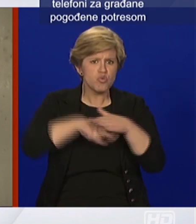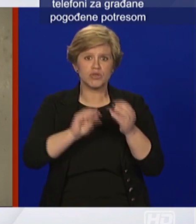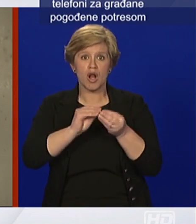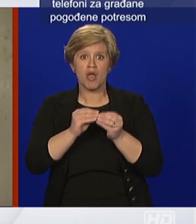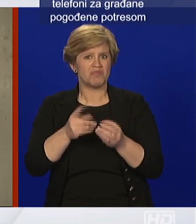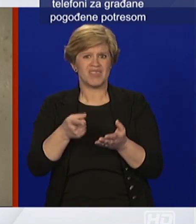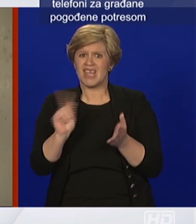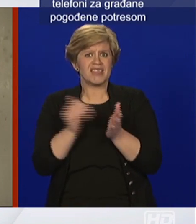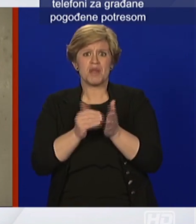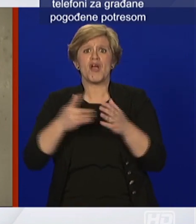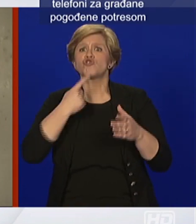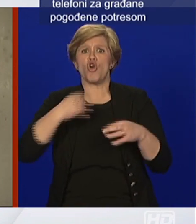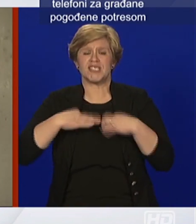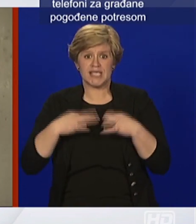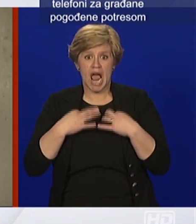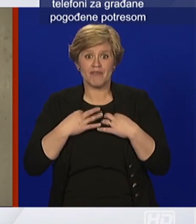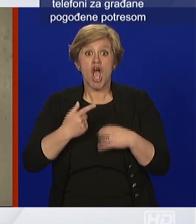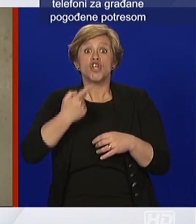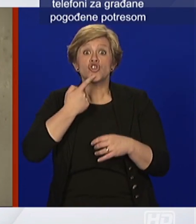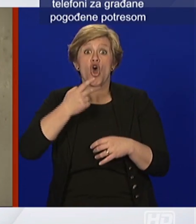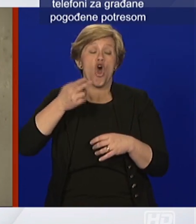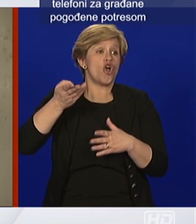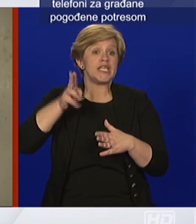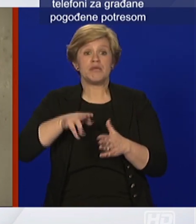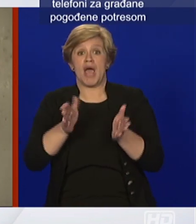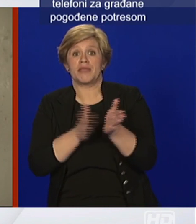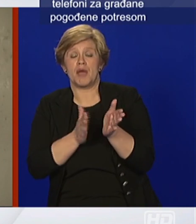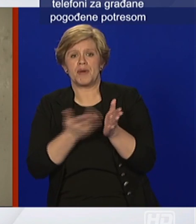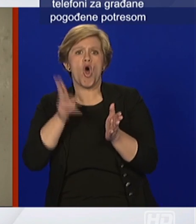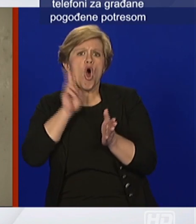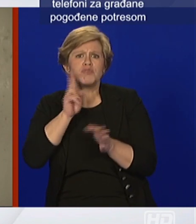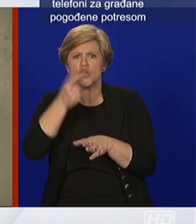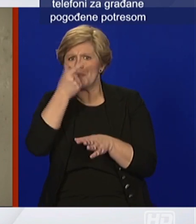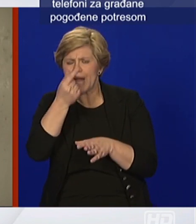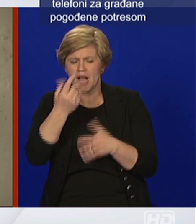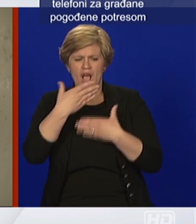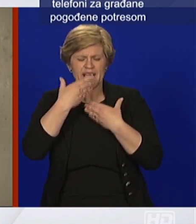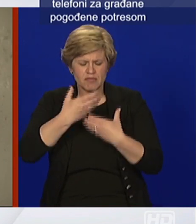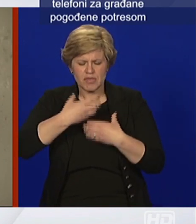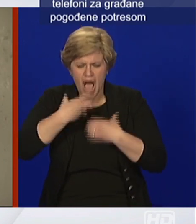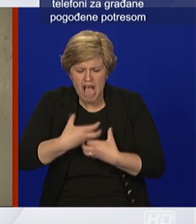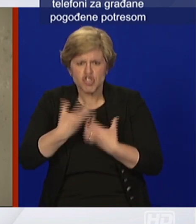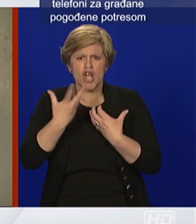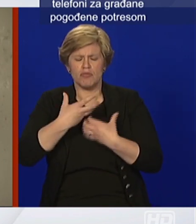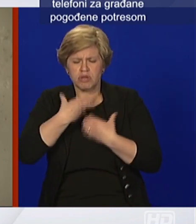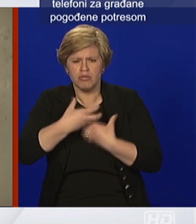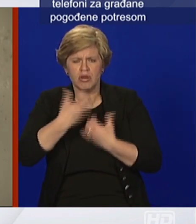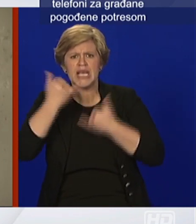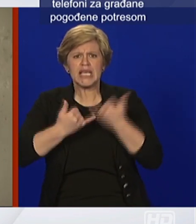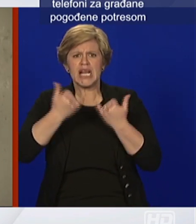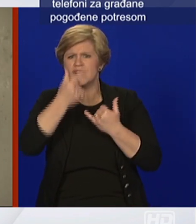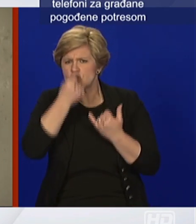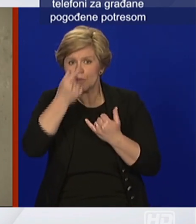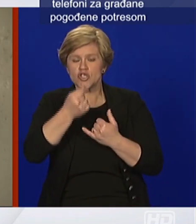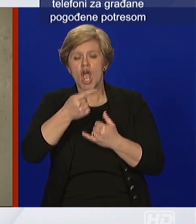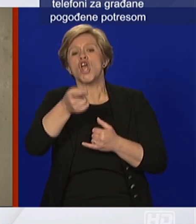imaju neke simptome, bez obzira da li je to obična prehlada, kihanje, kašljenje, dobro je da